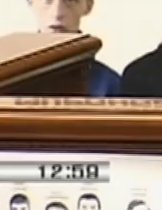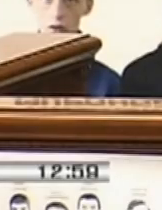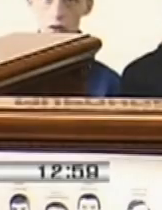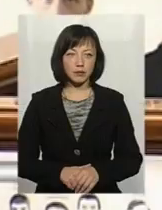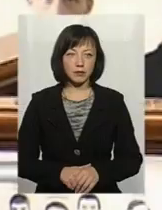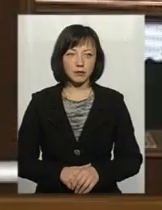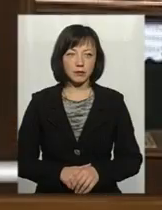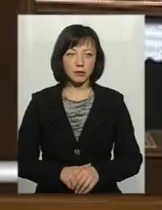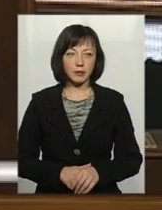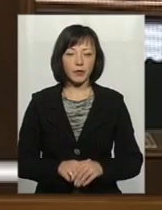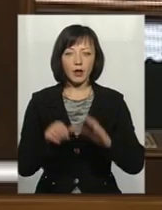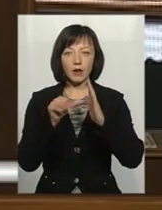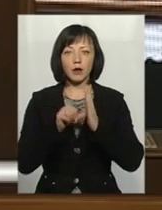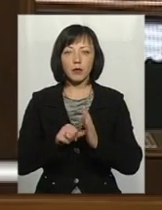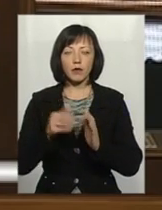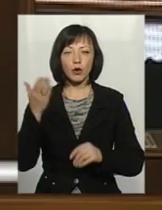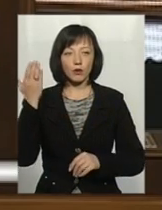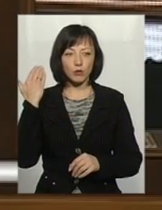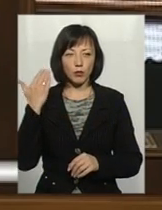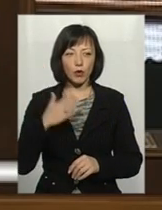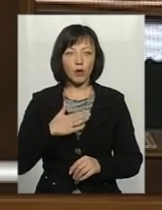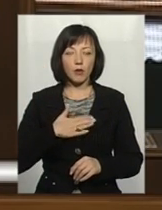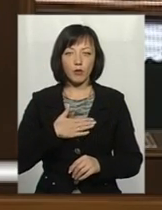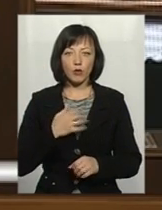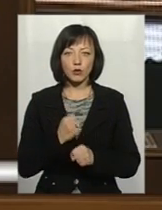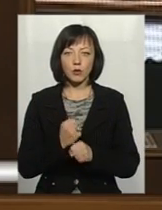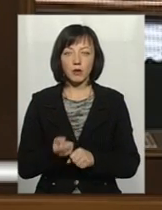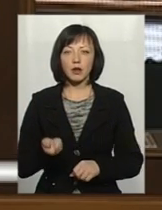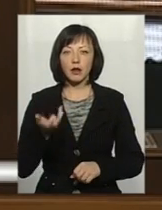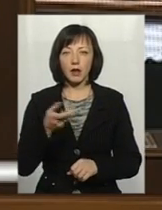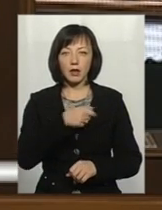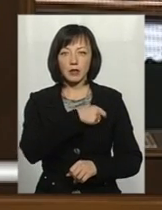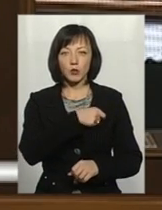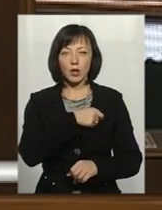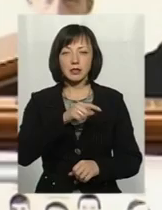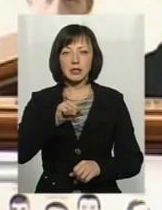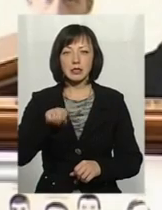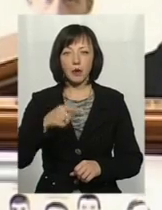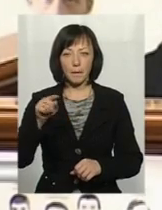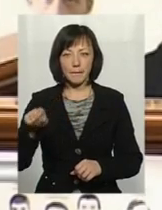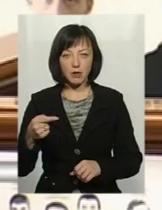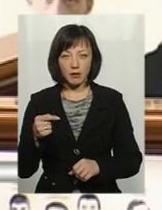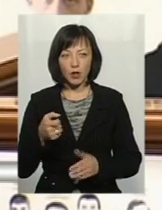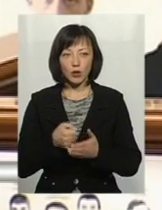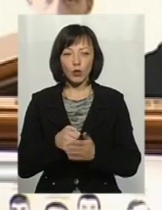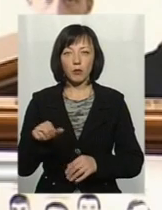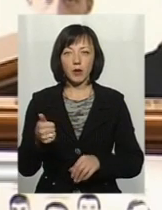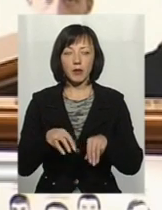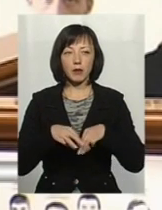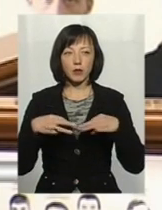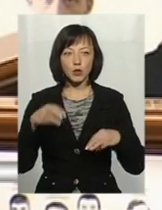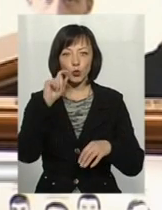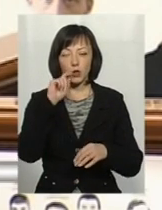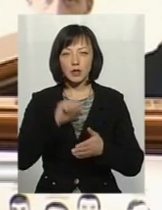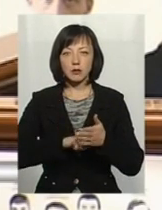Півроку тому мною було зроблено декілька депутатських запитів до прем'єр-міністра України